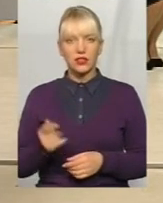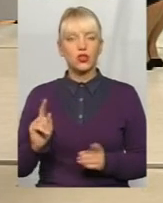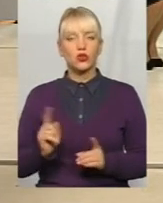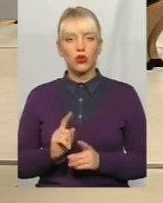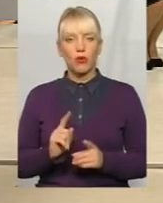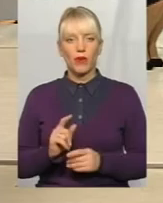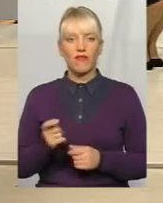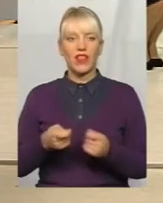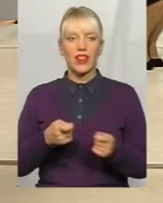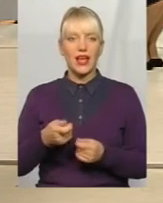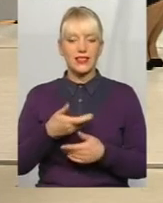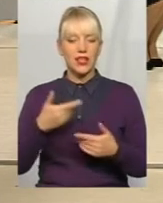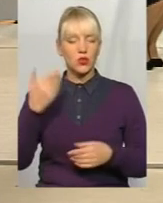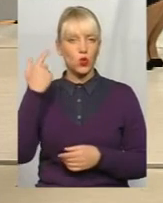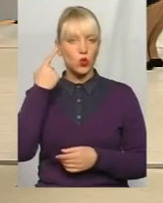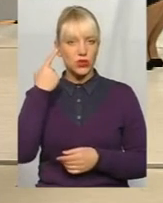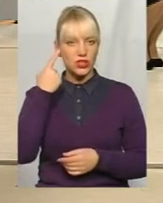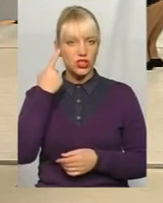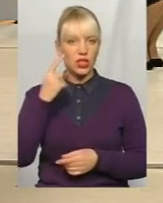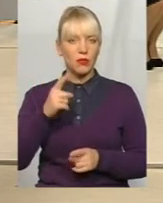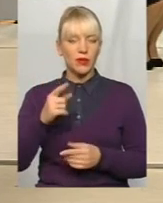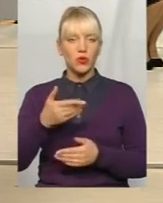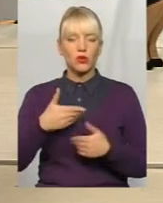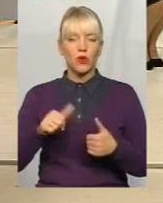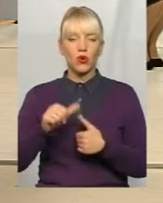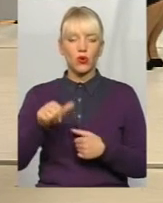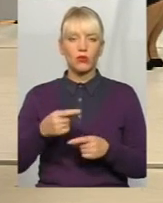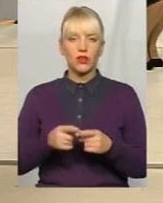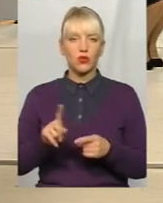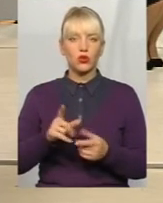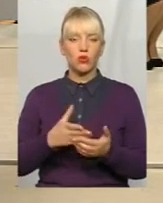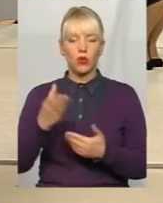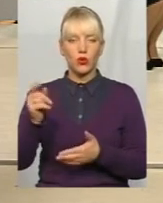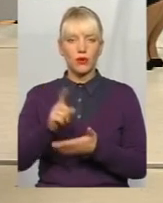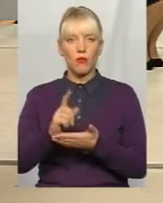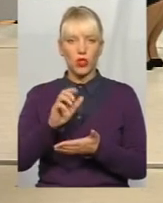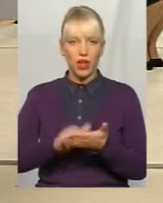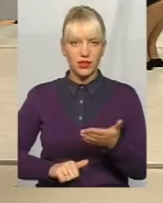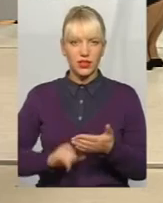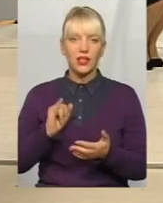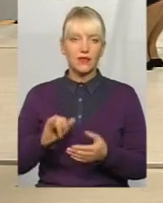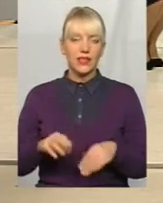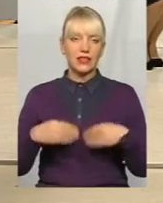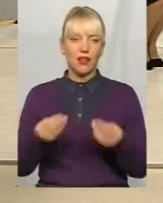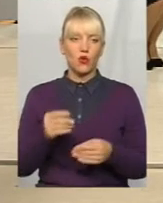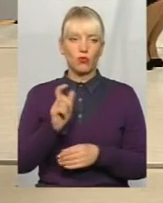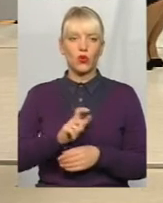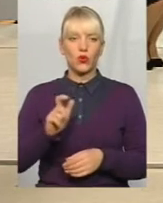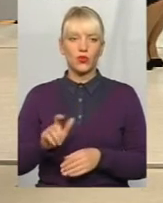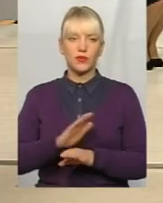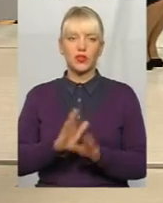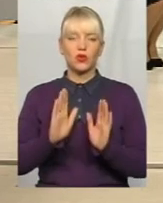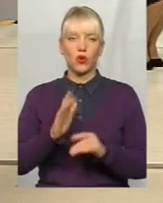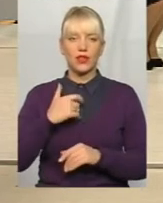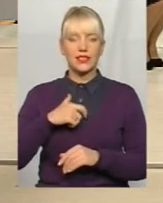щоб власть нас услышала, тому що ми, кроме того, що платимо податки, і даємо роботу не тільки